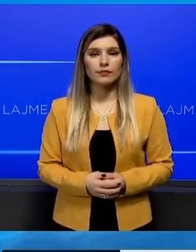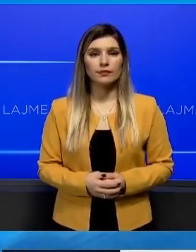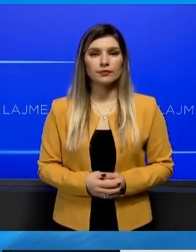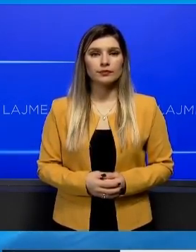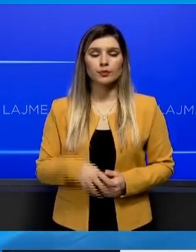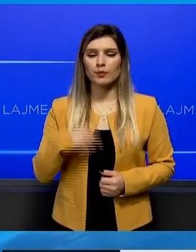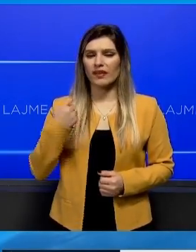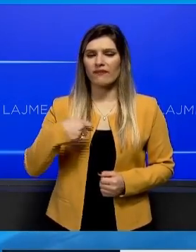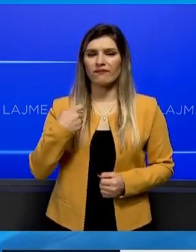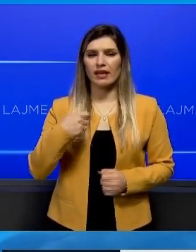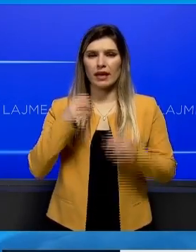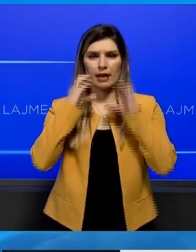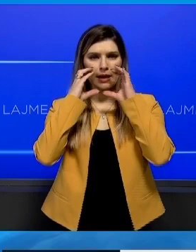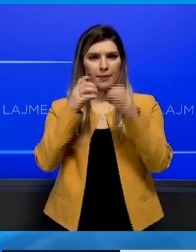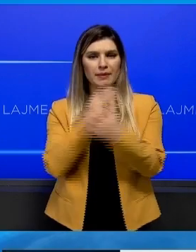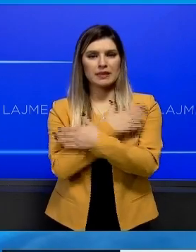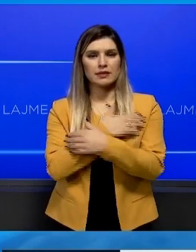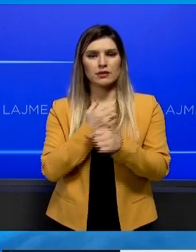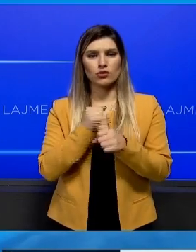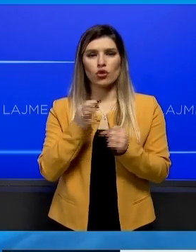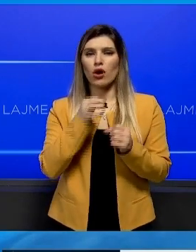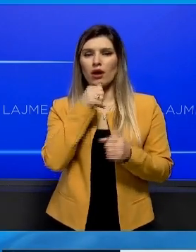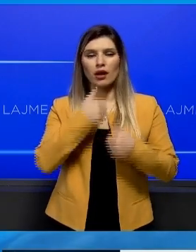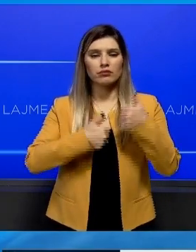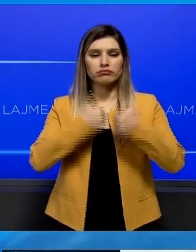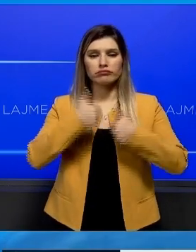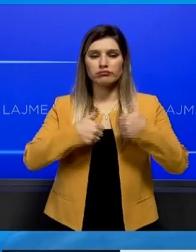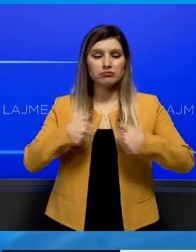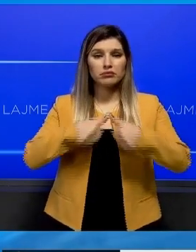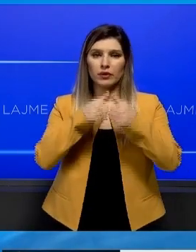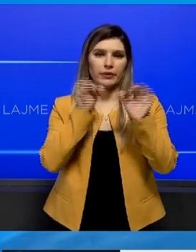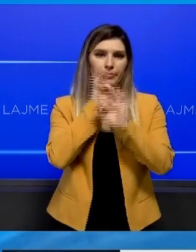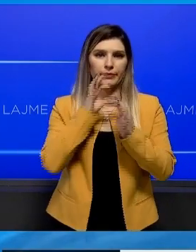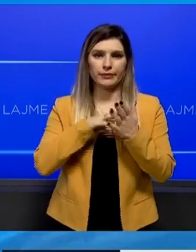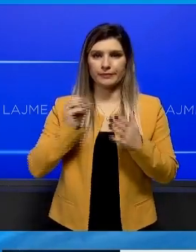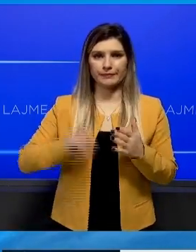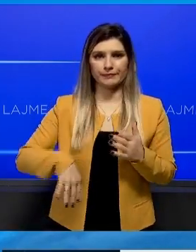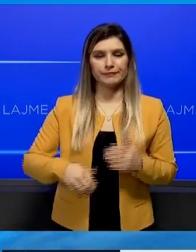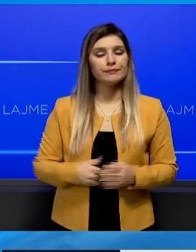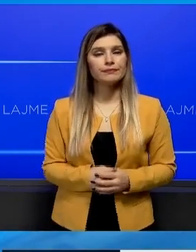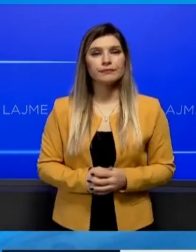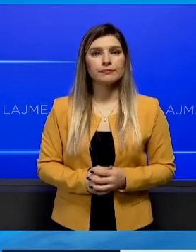Filmis Gjoj nuk ka rritjit futej në nominimet zyrtare për qmimet Oscar.